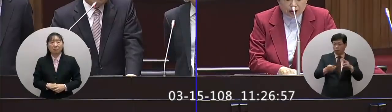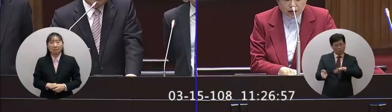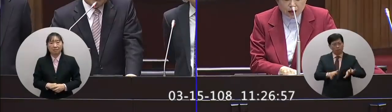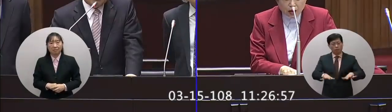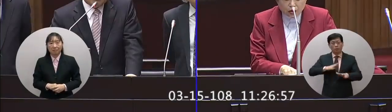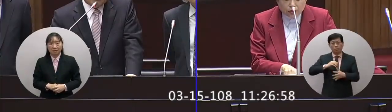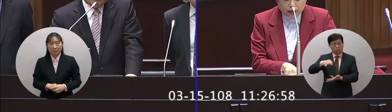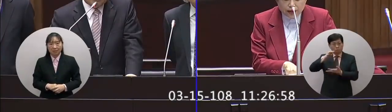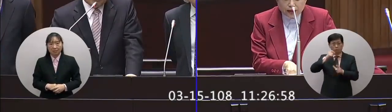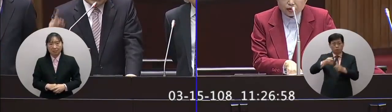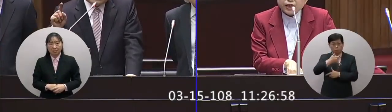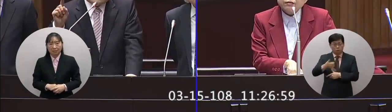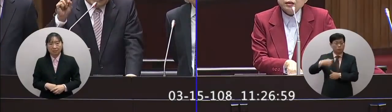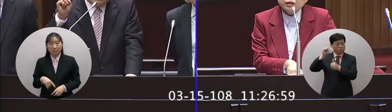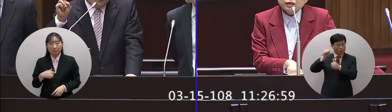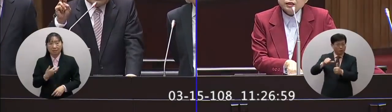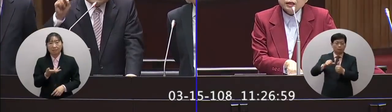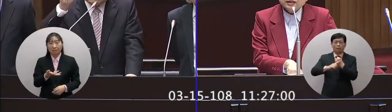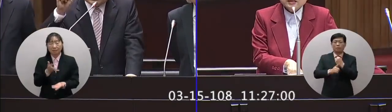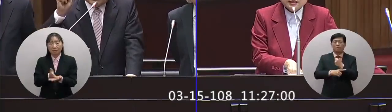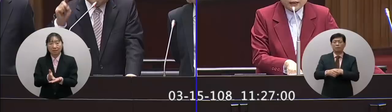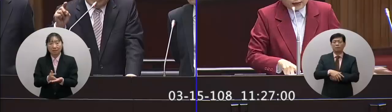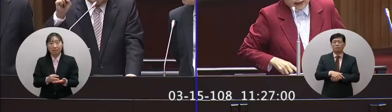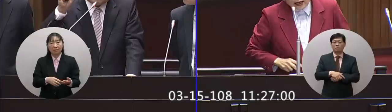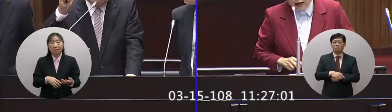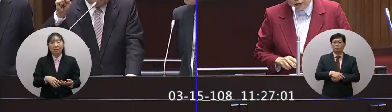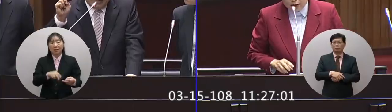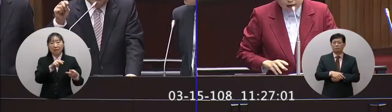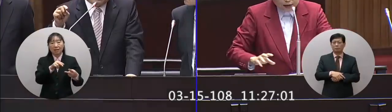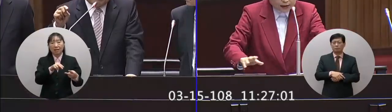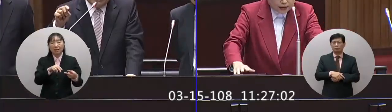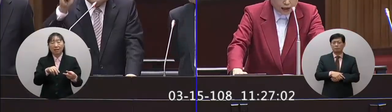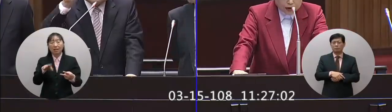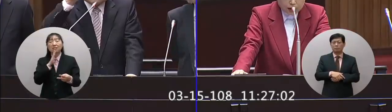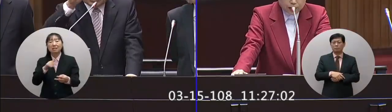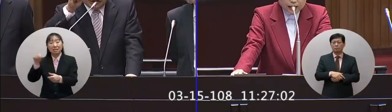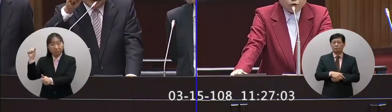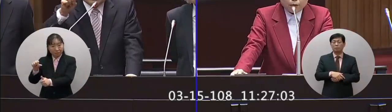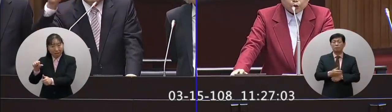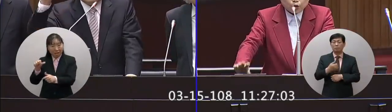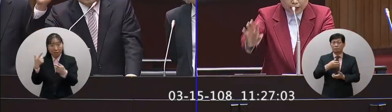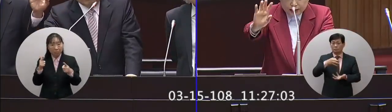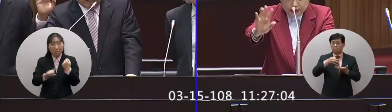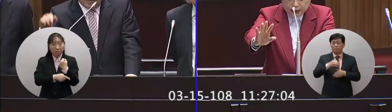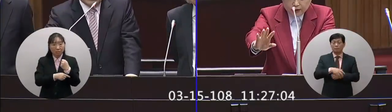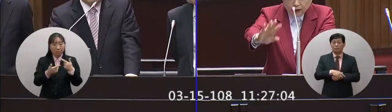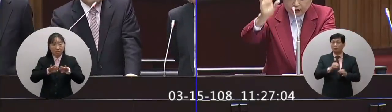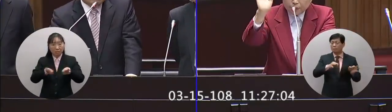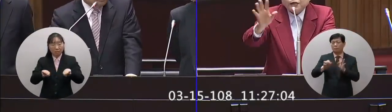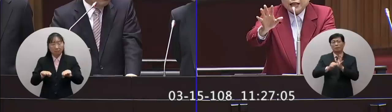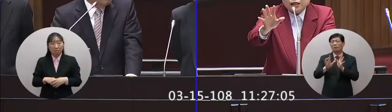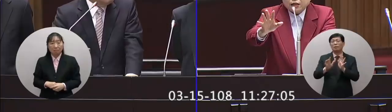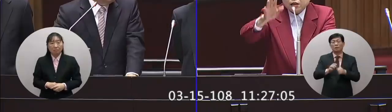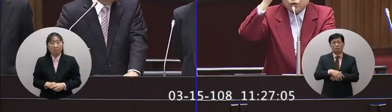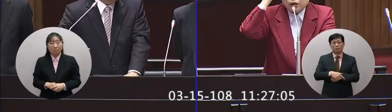我現在提的是公務人員我剛才講的兩個字刑法不是法律的法刑跟不拖延時間